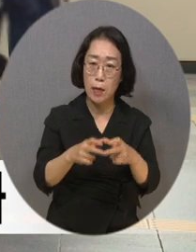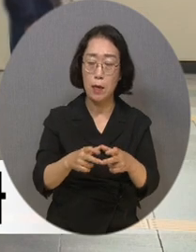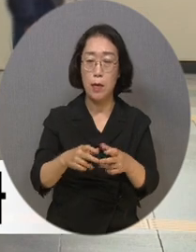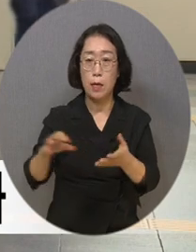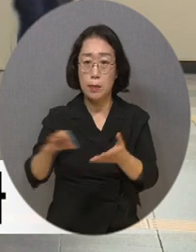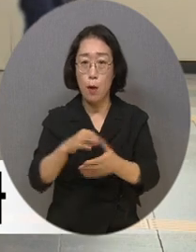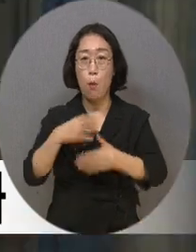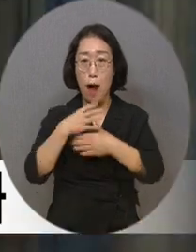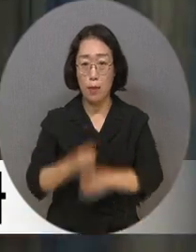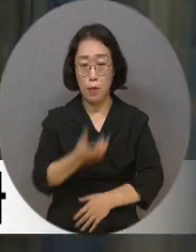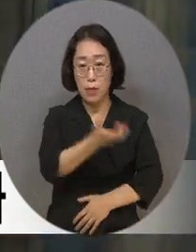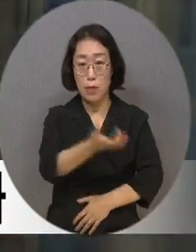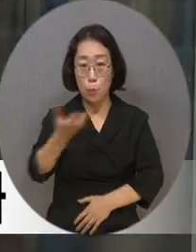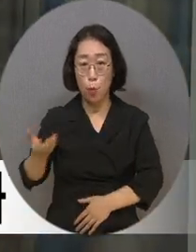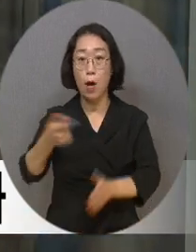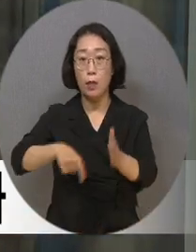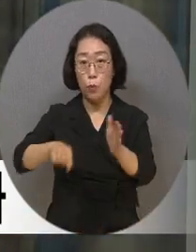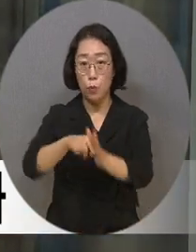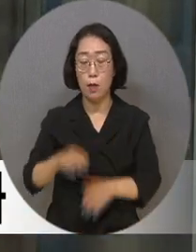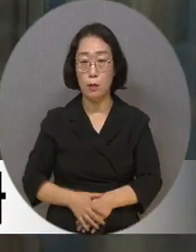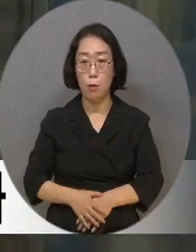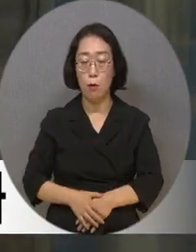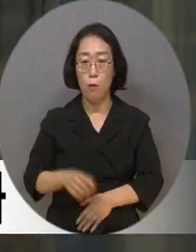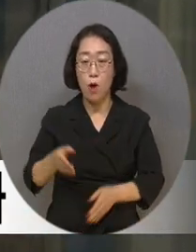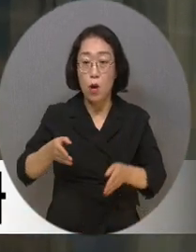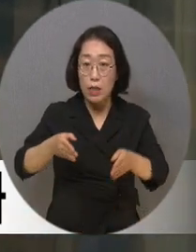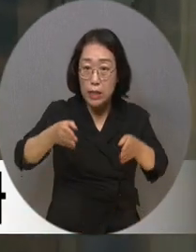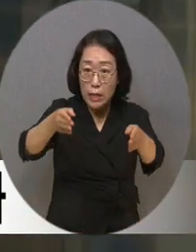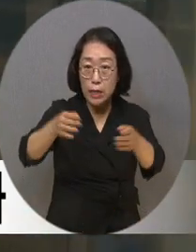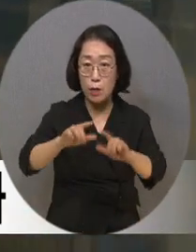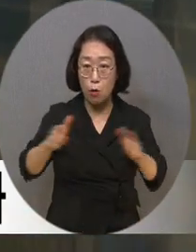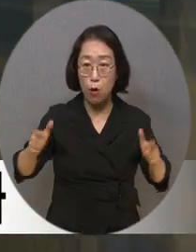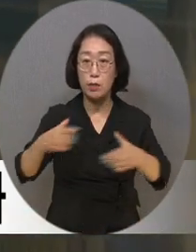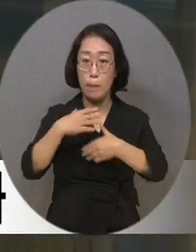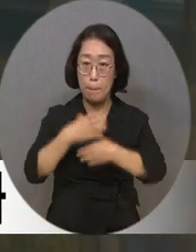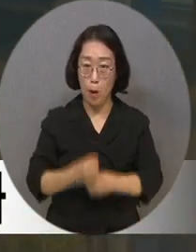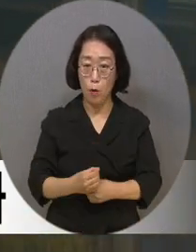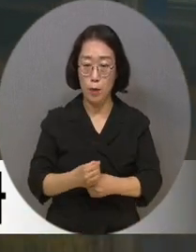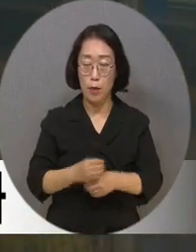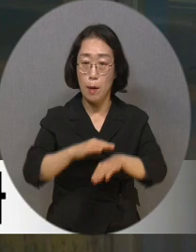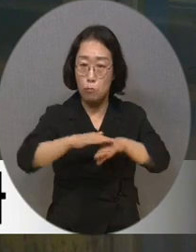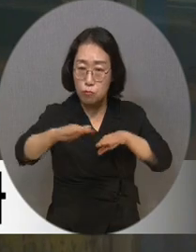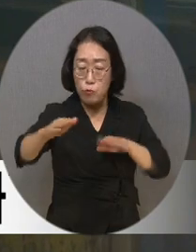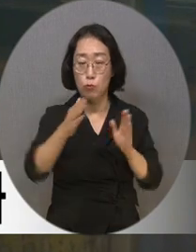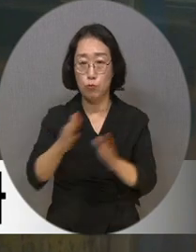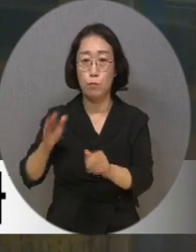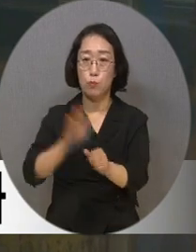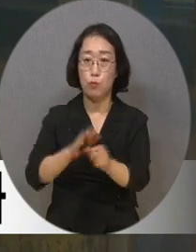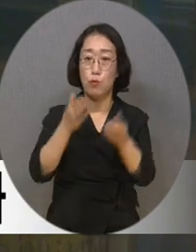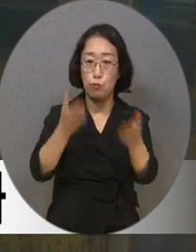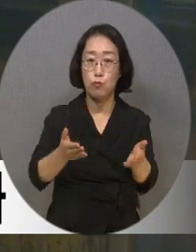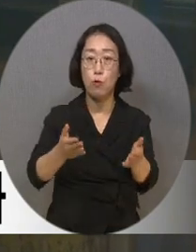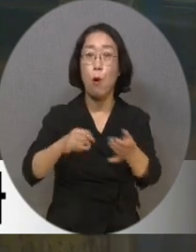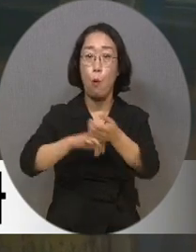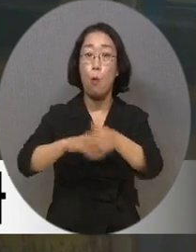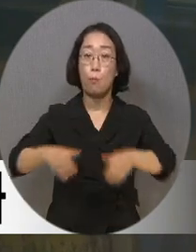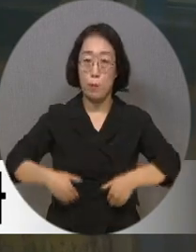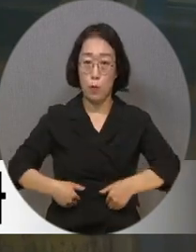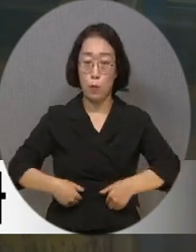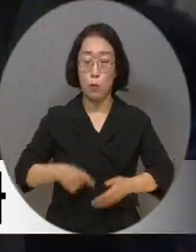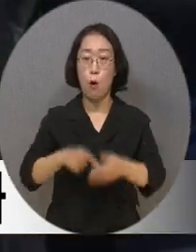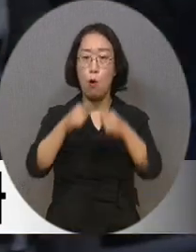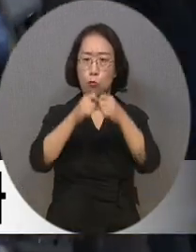편리하게 이동할 수 있도록 교통수단과 도로 등에 이동편의시설을 설치하도록 규정하고 이동편의시설의